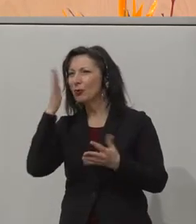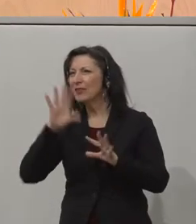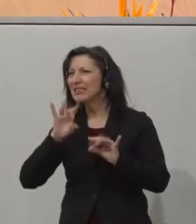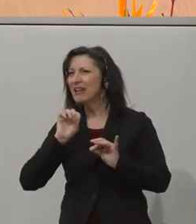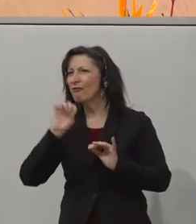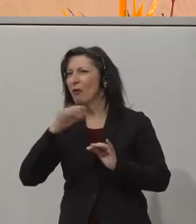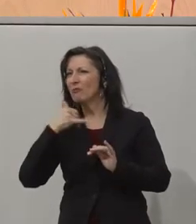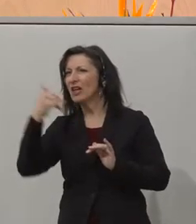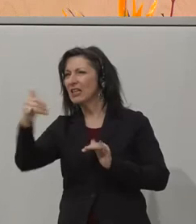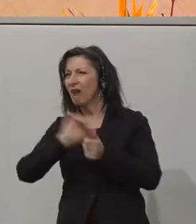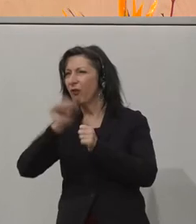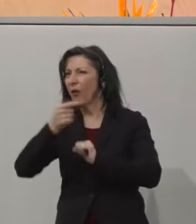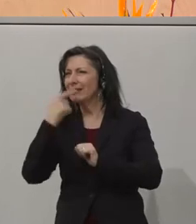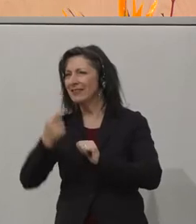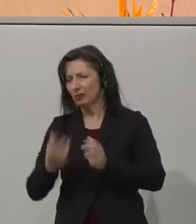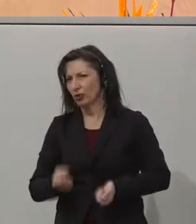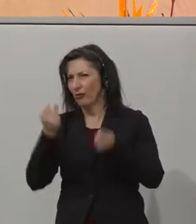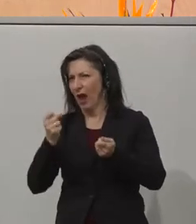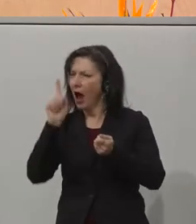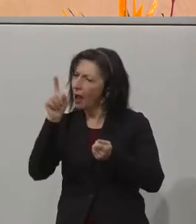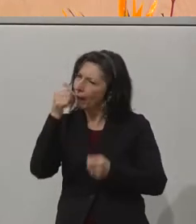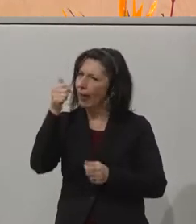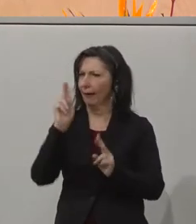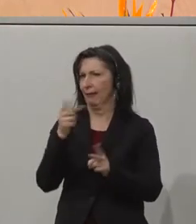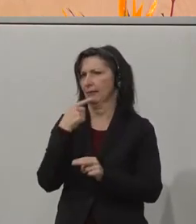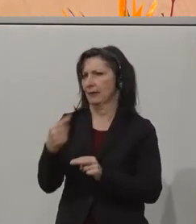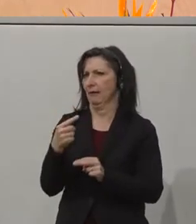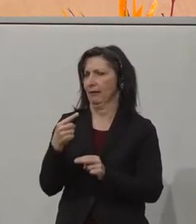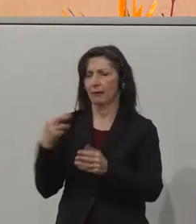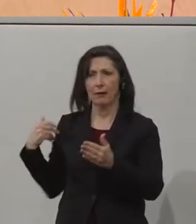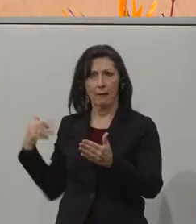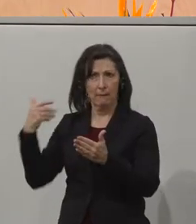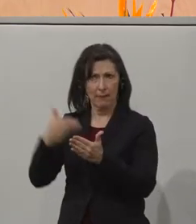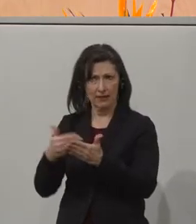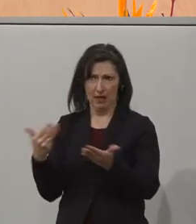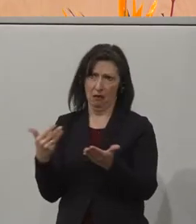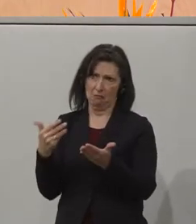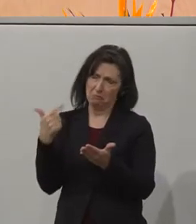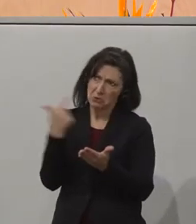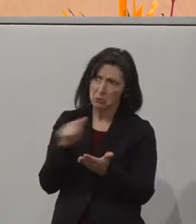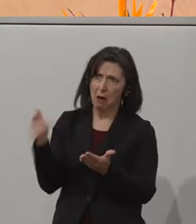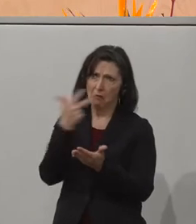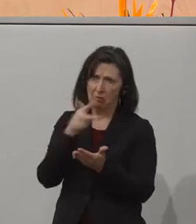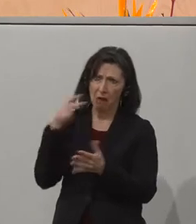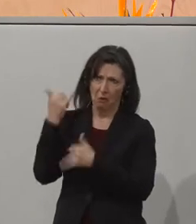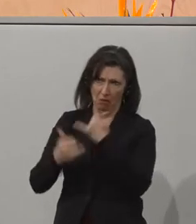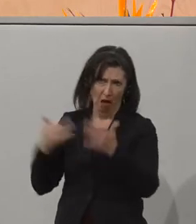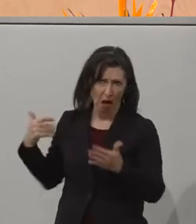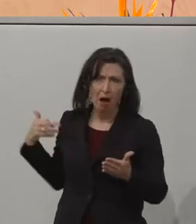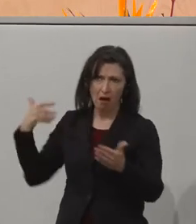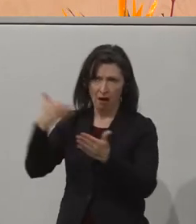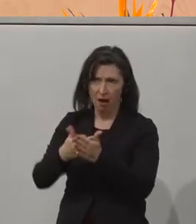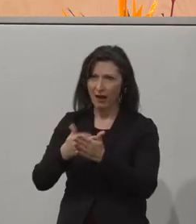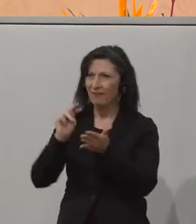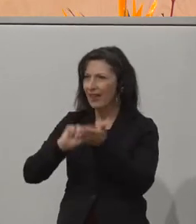machen. Was wir wissen aus der Vergangenheit ist, dass sämtliche Innovationen, die wir die letzten 200, 300 Jahre erlebt haben, technische